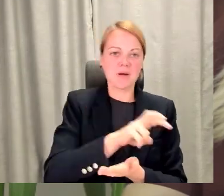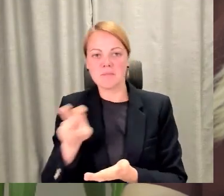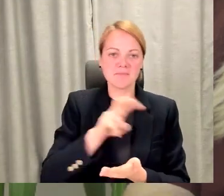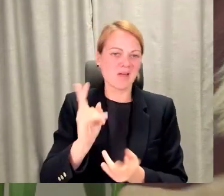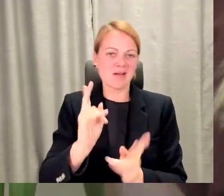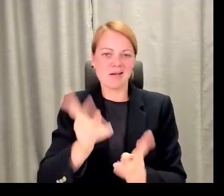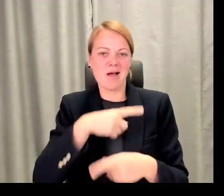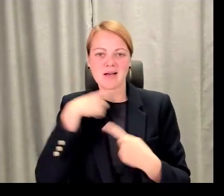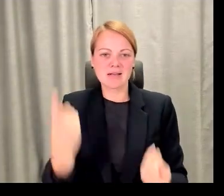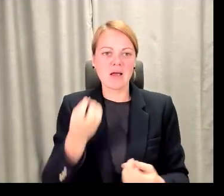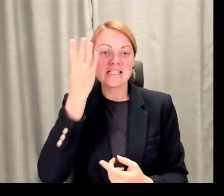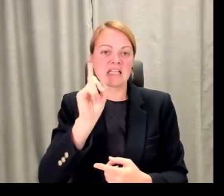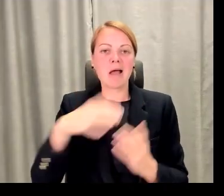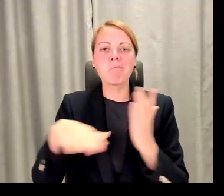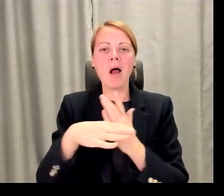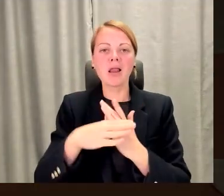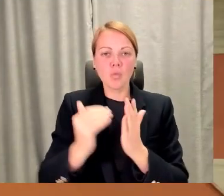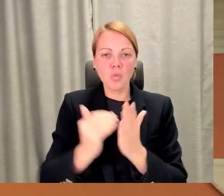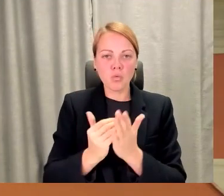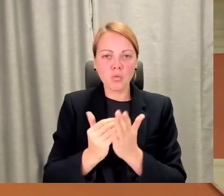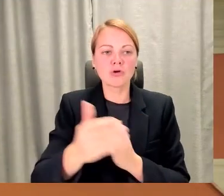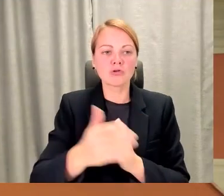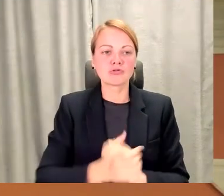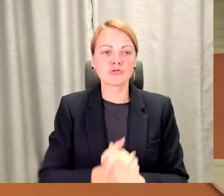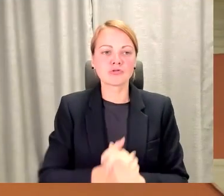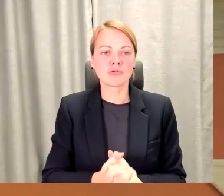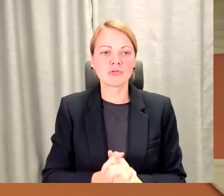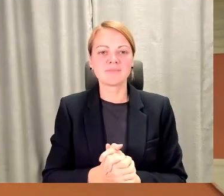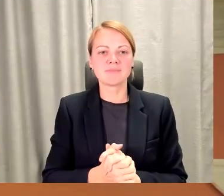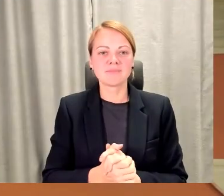priekušu. Kā jūs sazemējāt, mūs ļoti labi paldies. Kristīna?